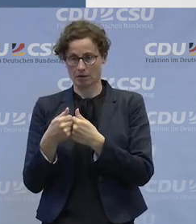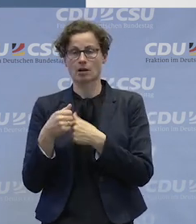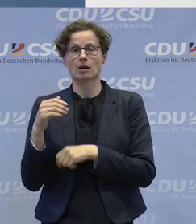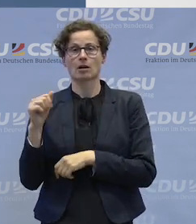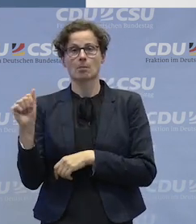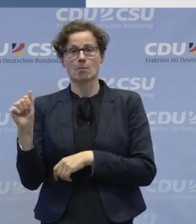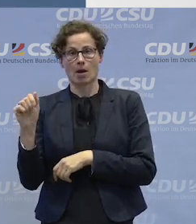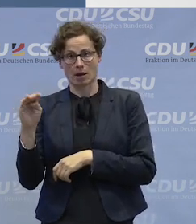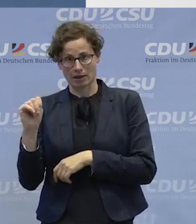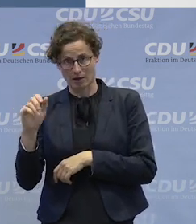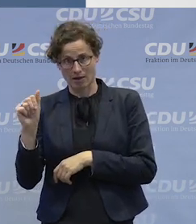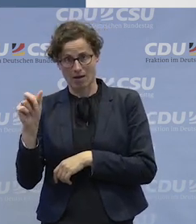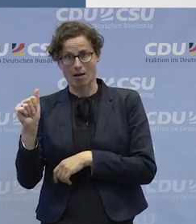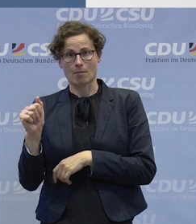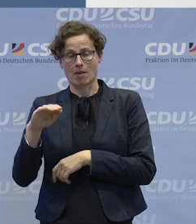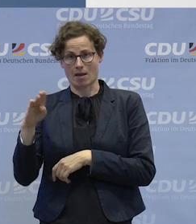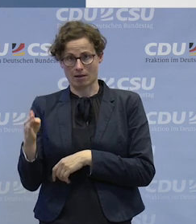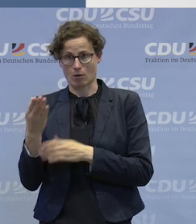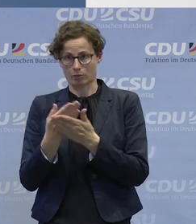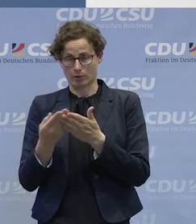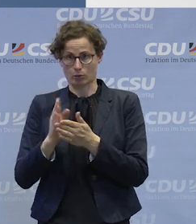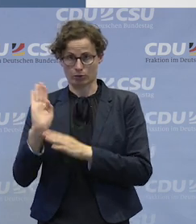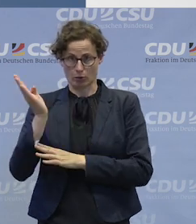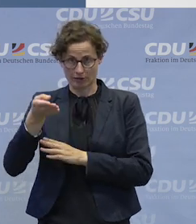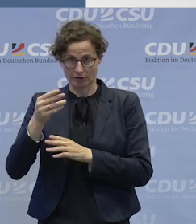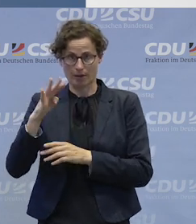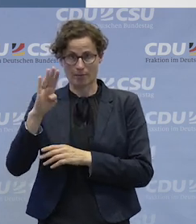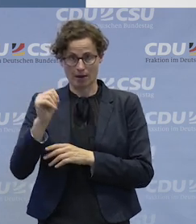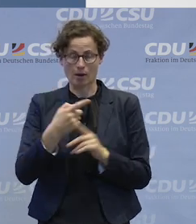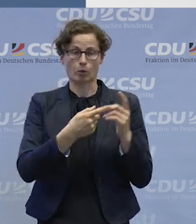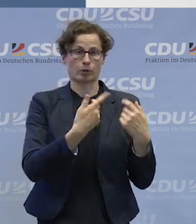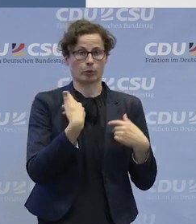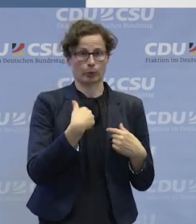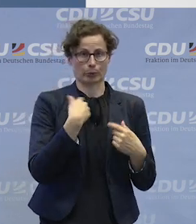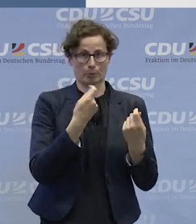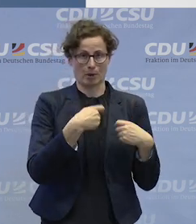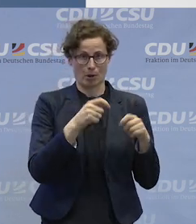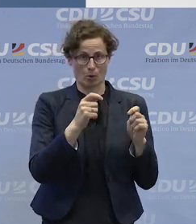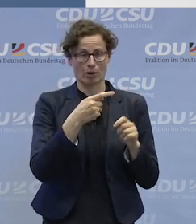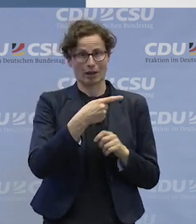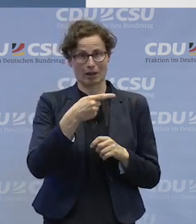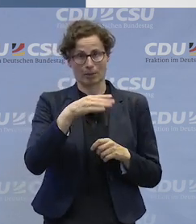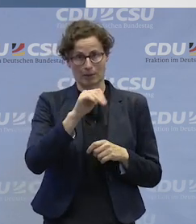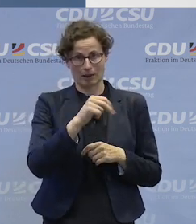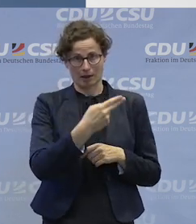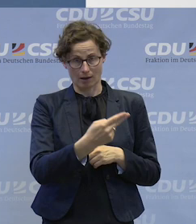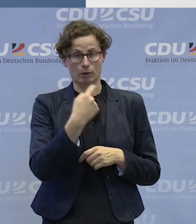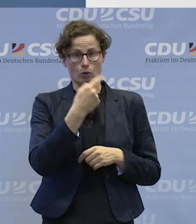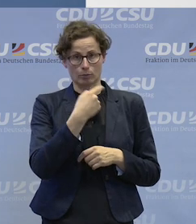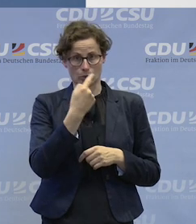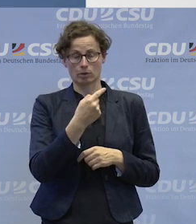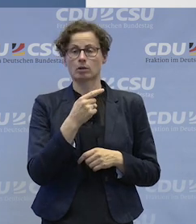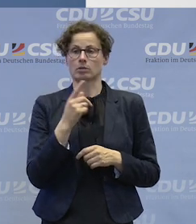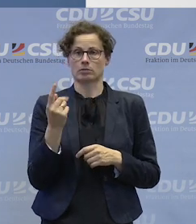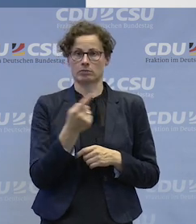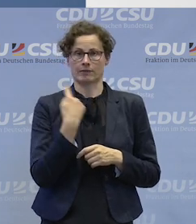Service GmbH und der Grünbau GGMBH aus Dortmund zusammen am Projekt We are for all.